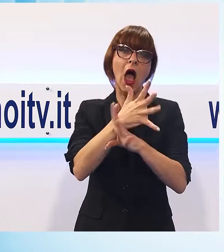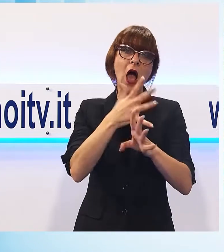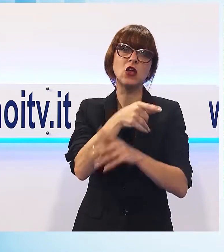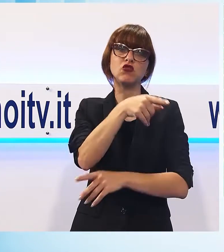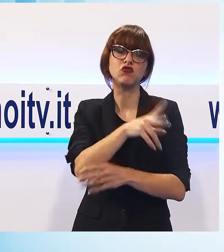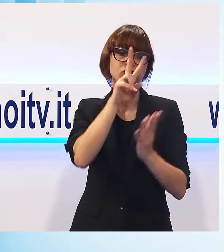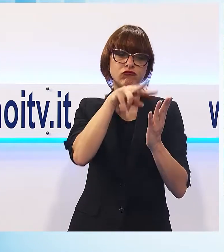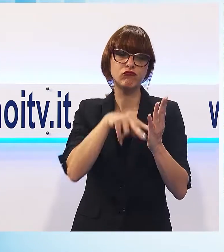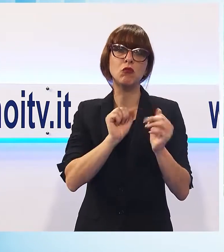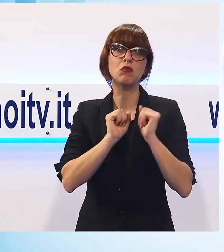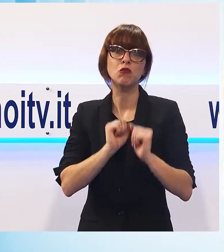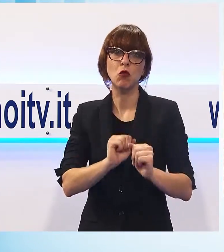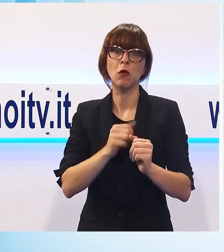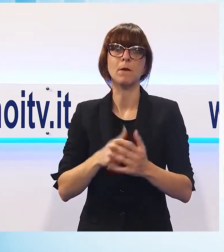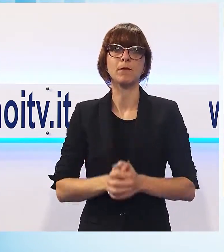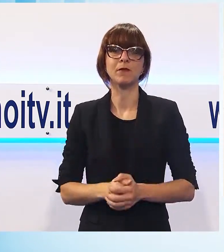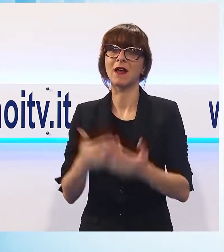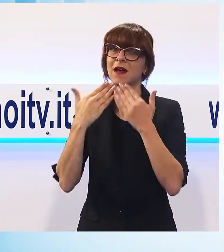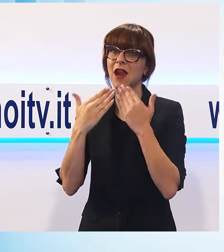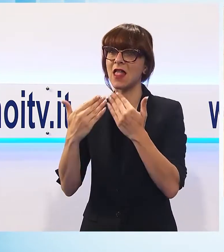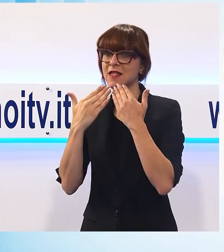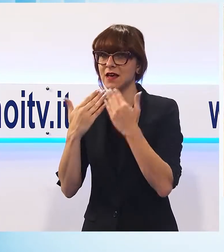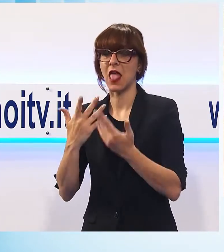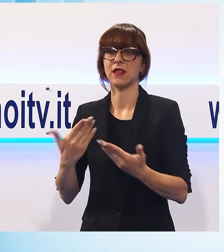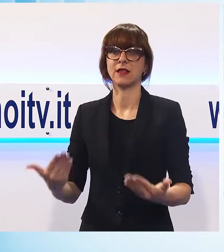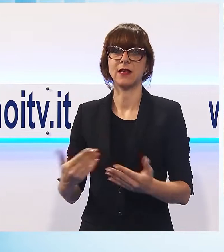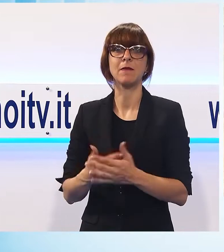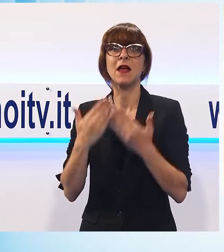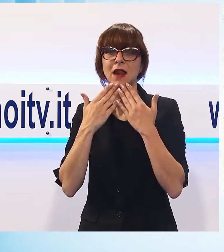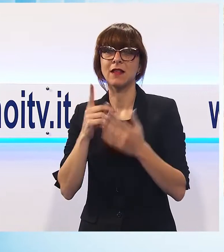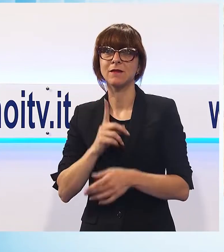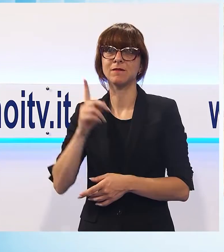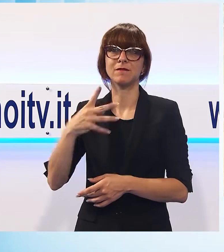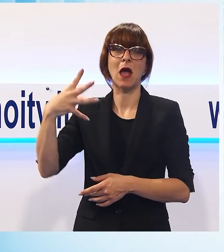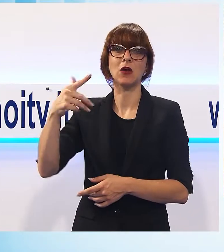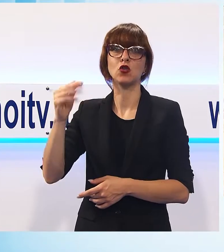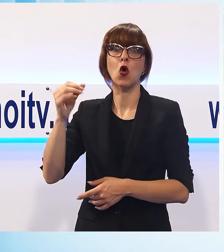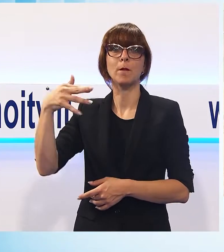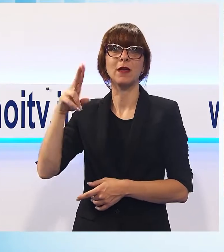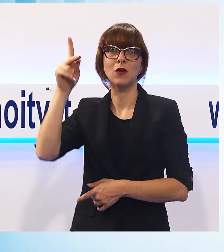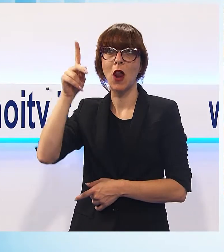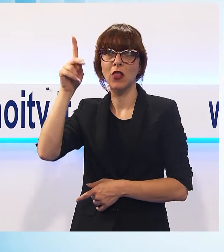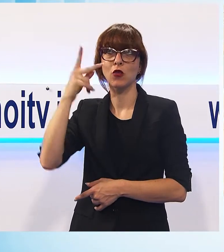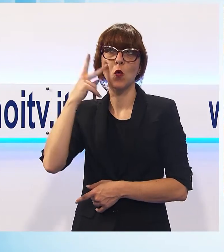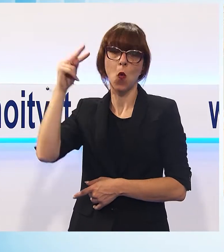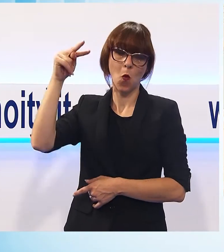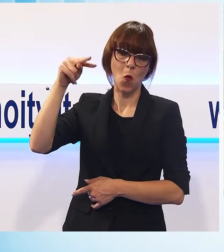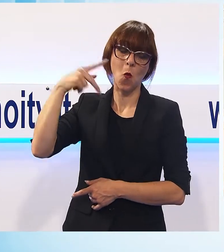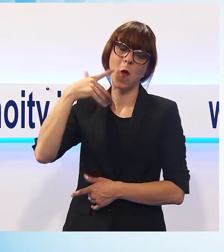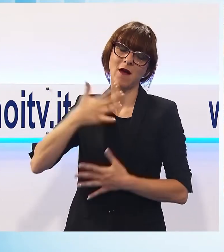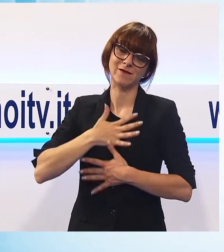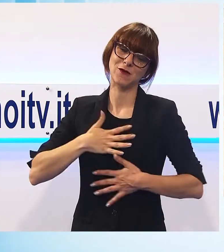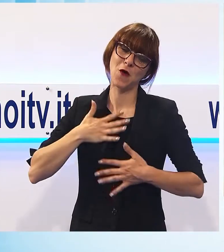visitata. Grazie, grazie da parte di tutti noi e da parte di Mario Tobino, che di lassù ci guarderà